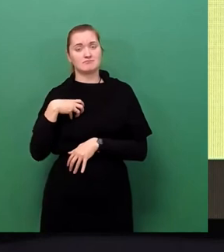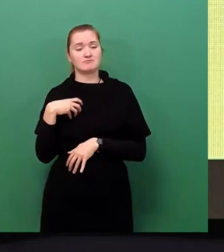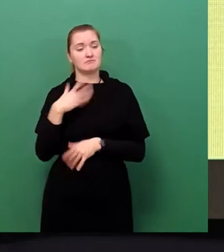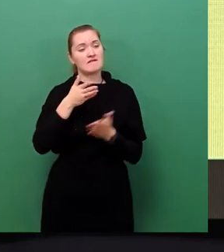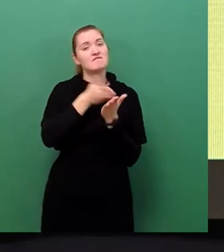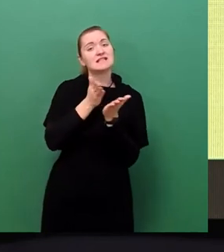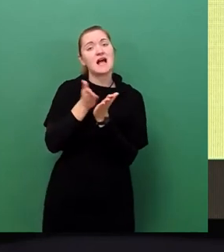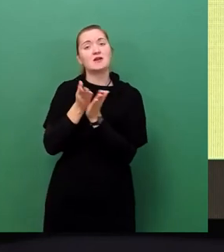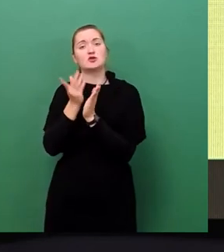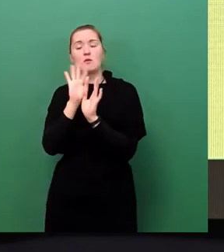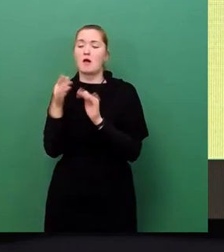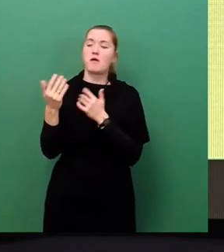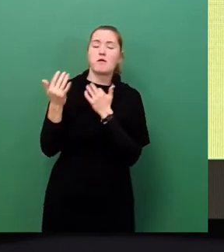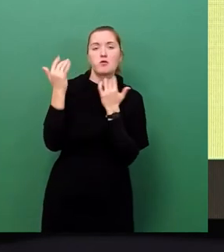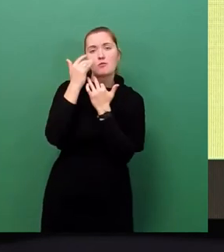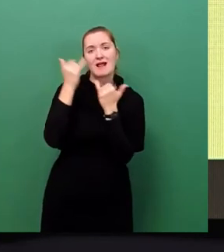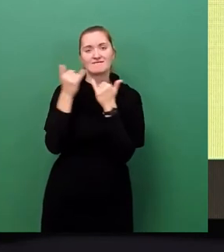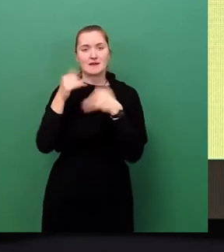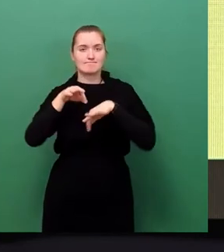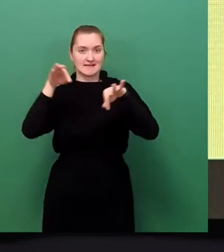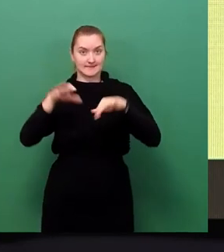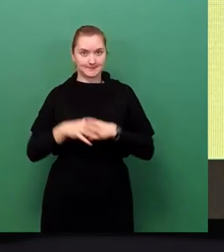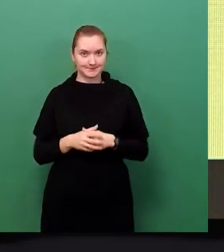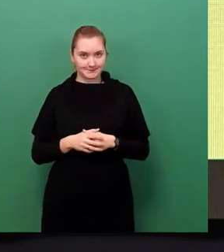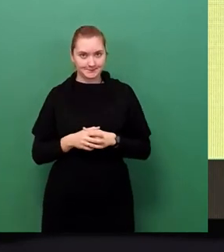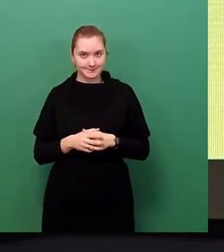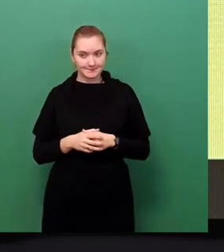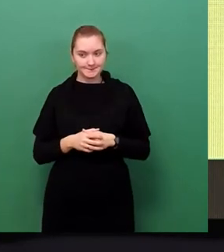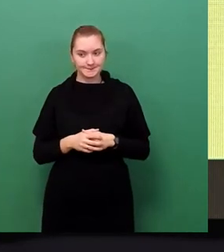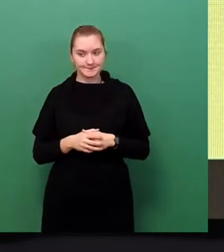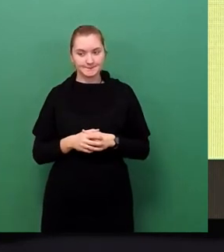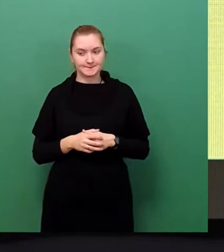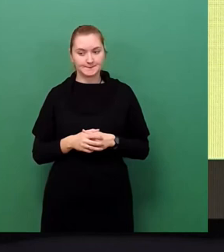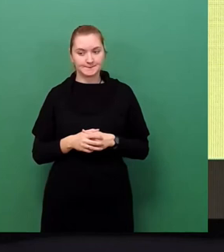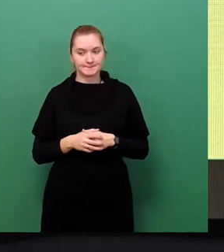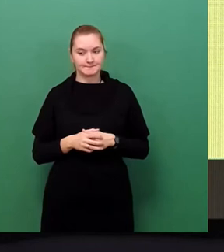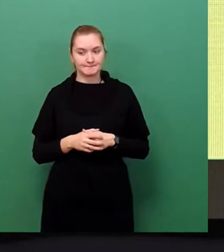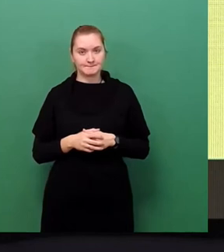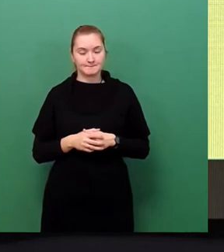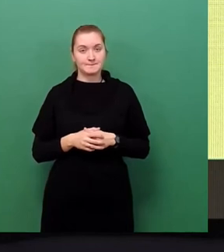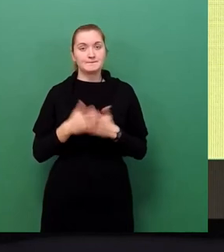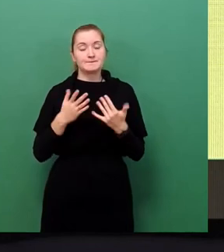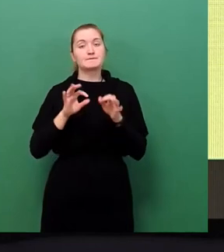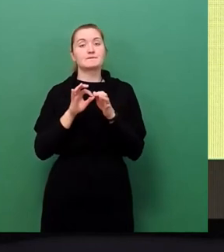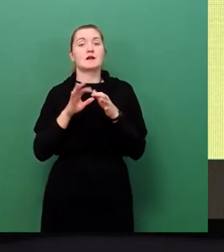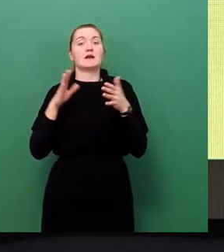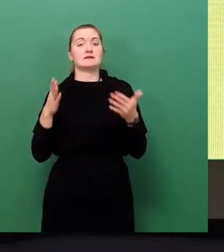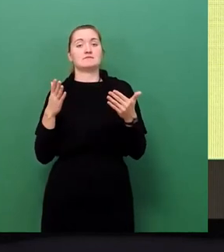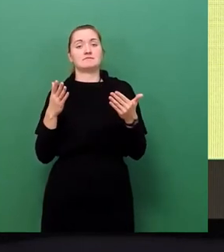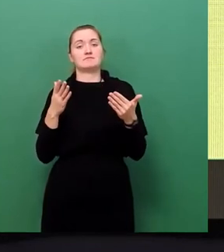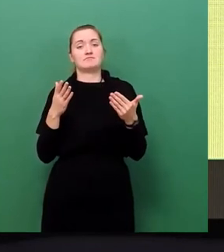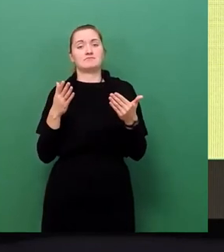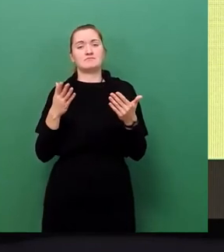bespielen können. Unabhängig davon, dass wahrscheinlich nach klassischer Definition des Ereignisses vom 13.